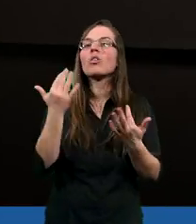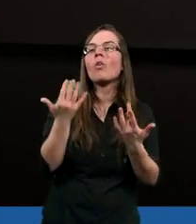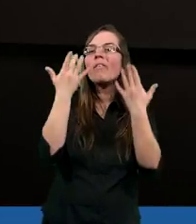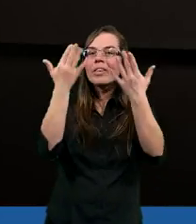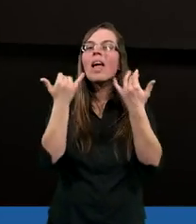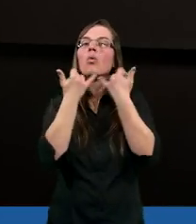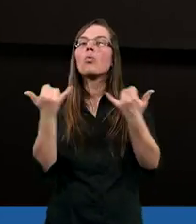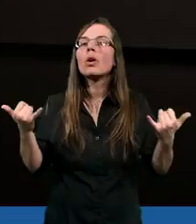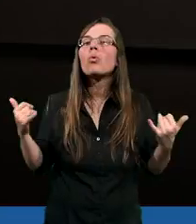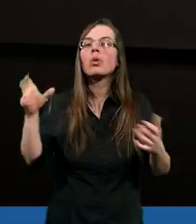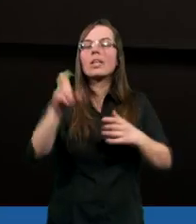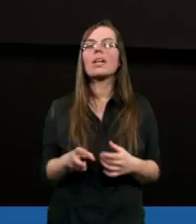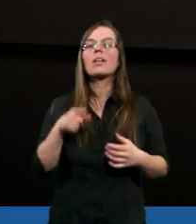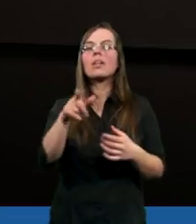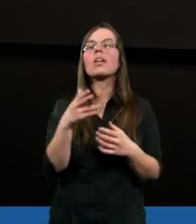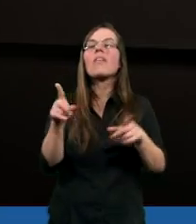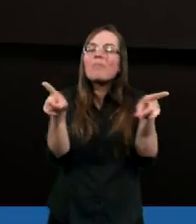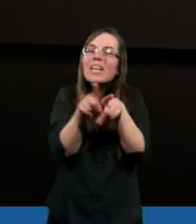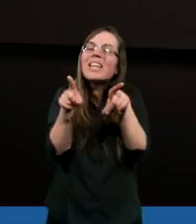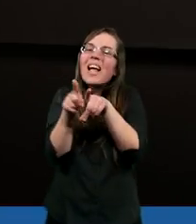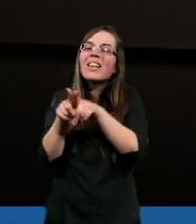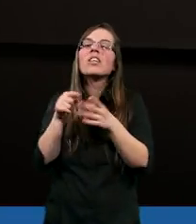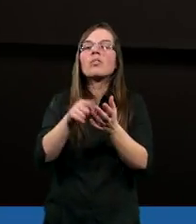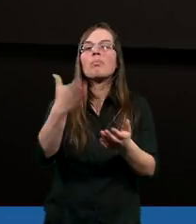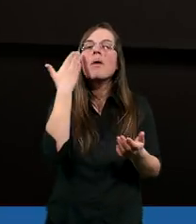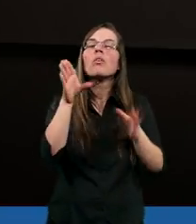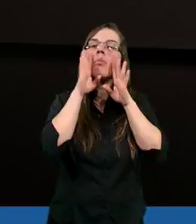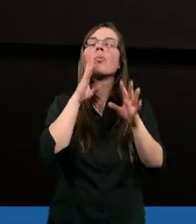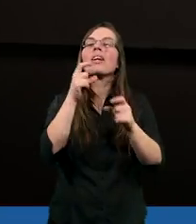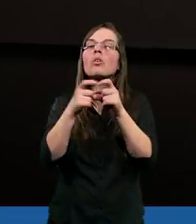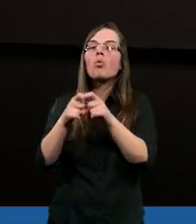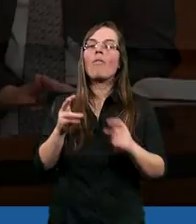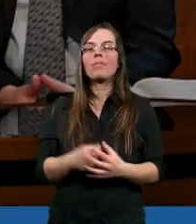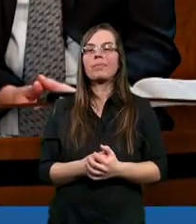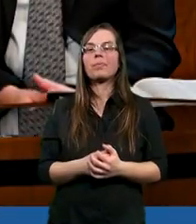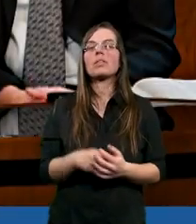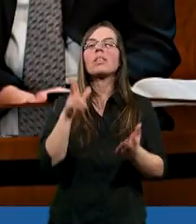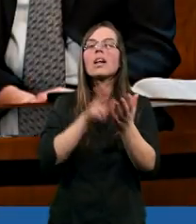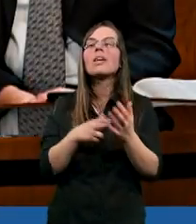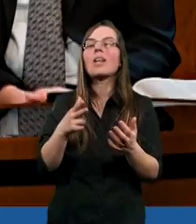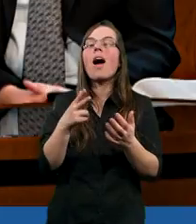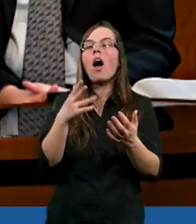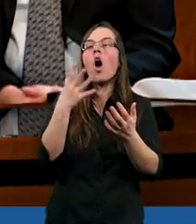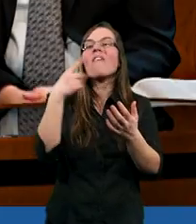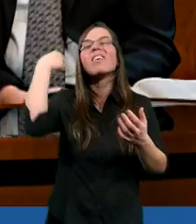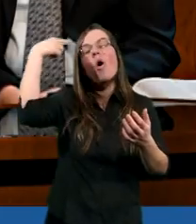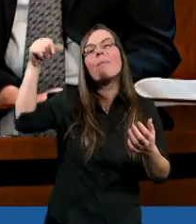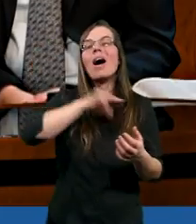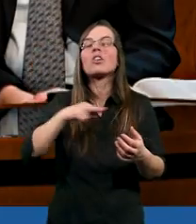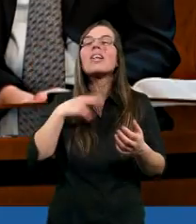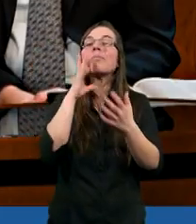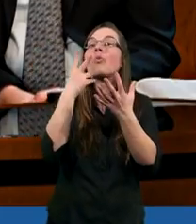innych, wręcz identycznie albo bardzo podobnie brzmiących. Na odrodzenie może to